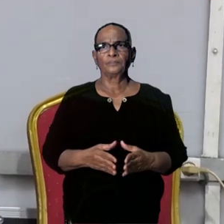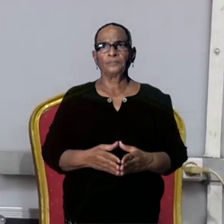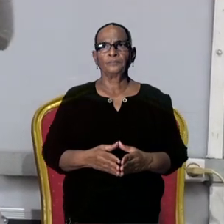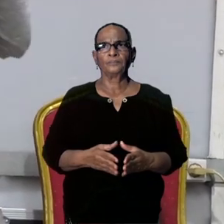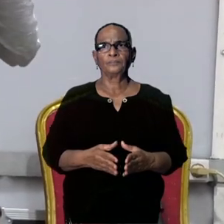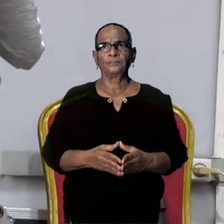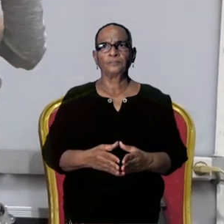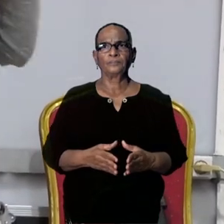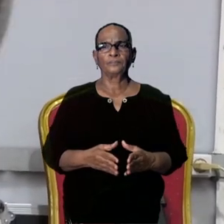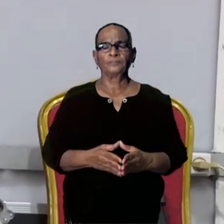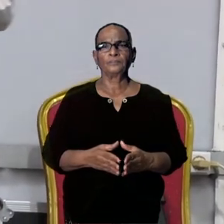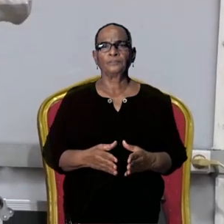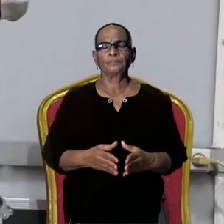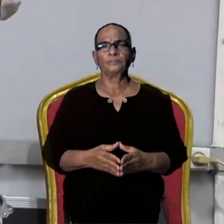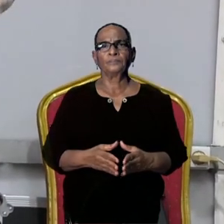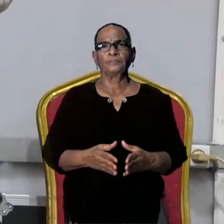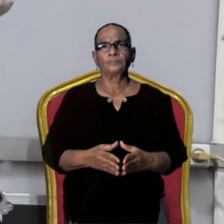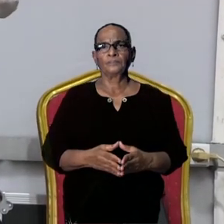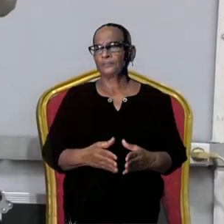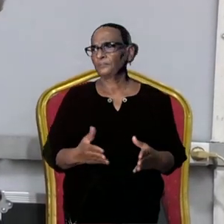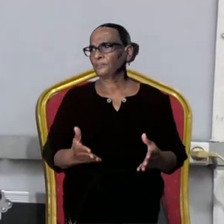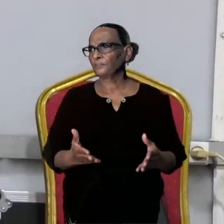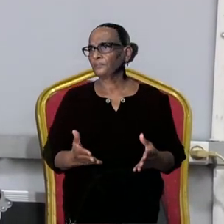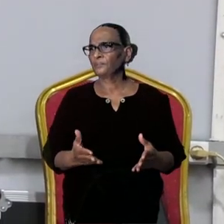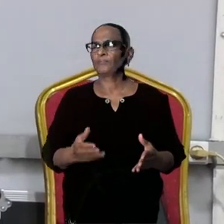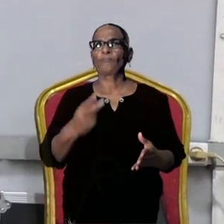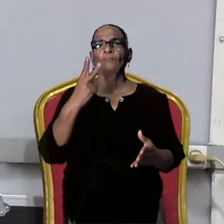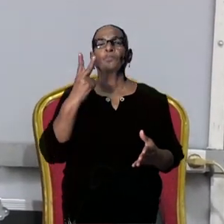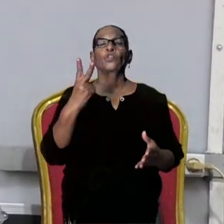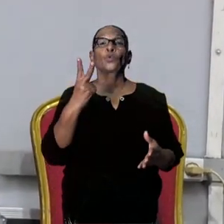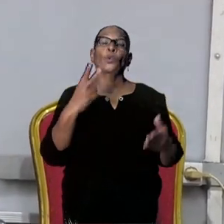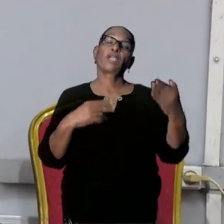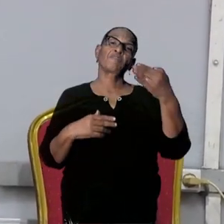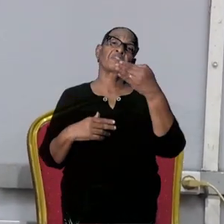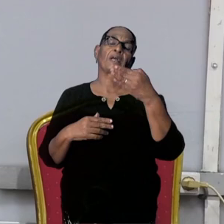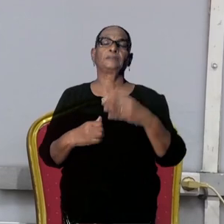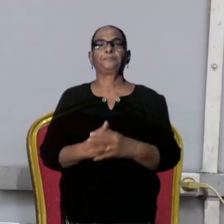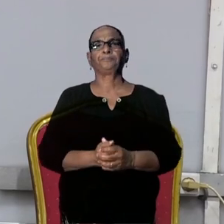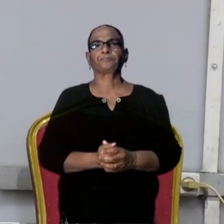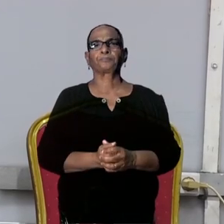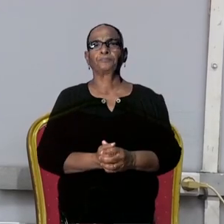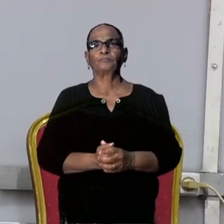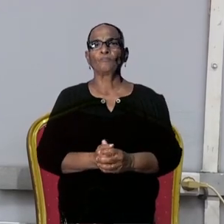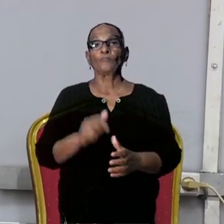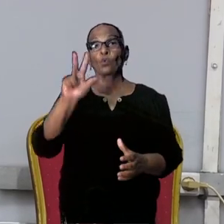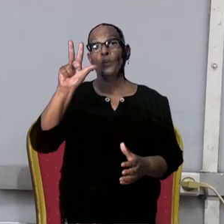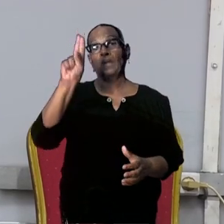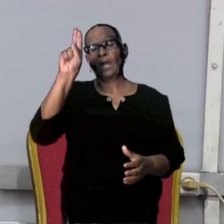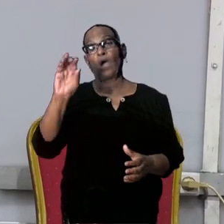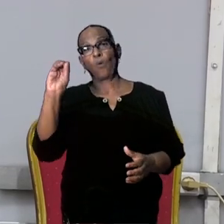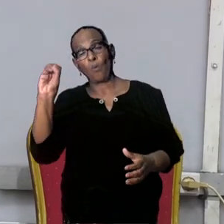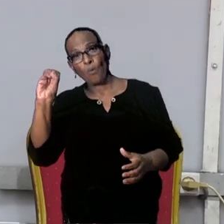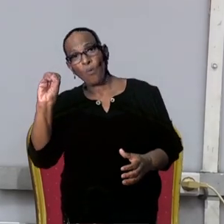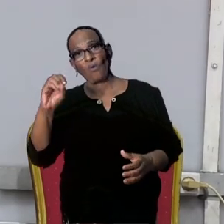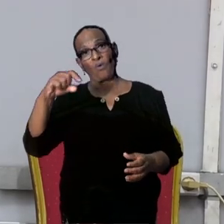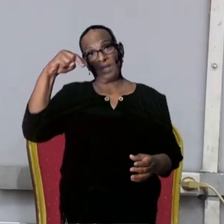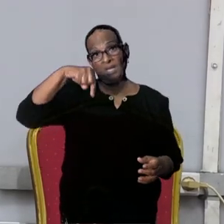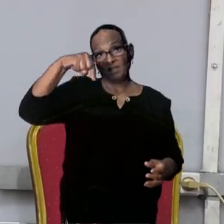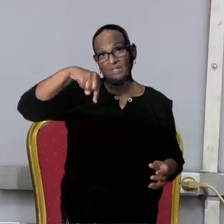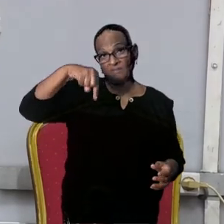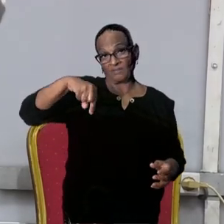Is dat het aan? Nog twee aanvullende vragen van het WHO-rapport dat vandaag is